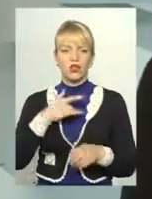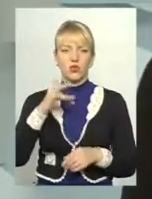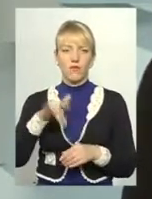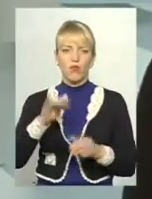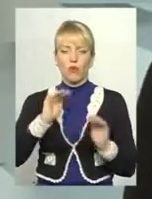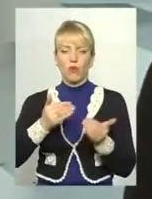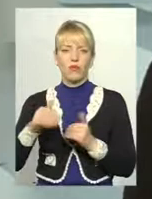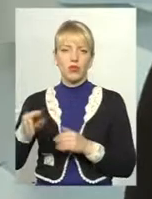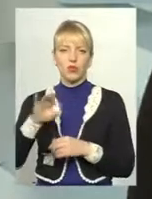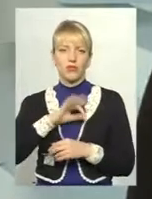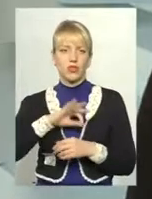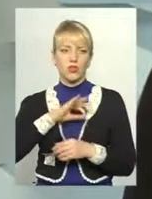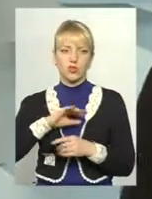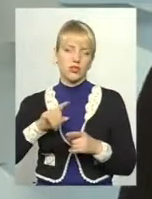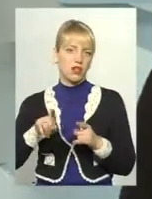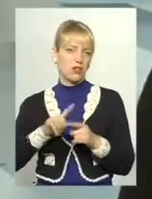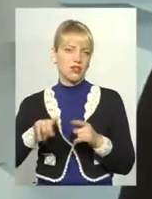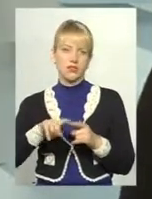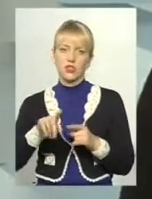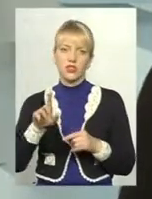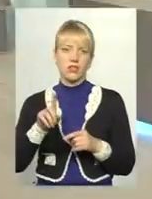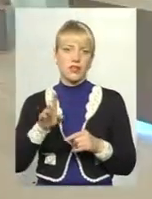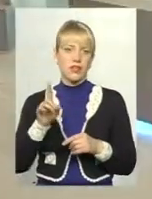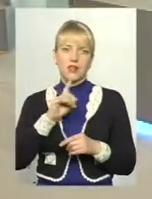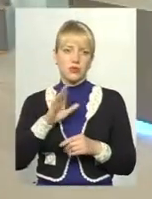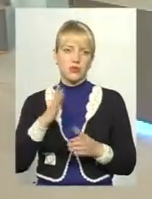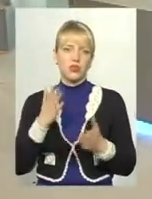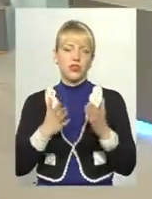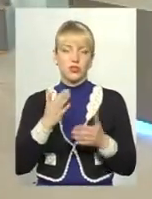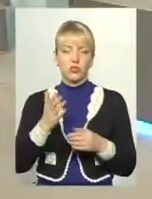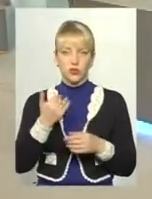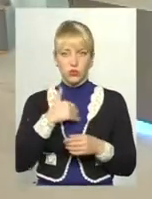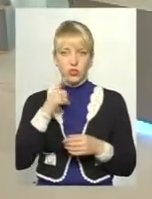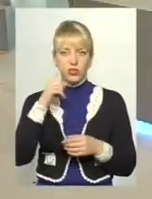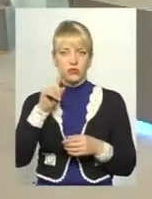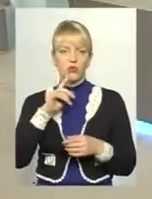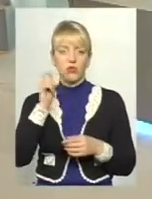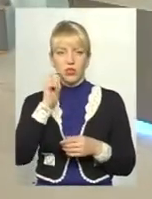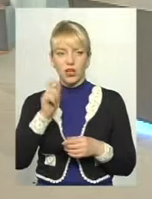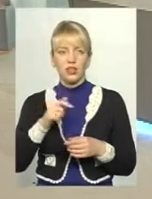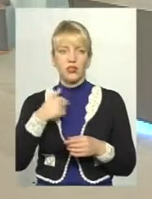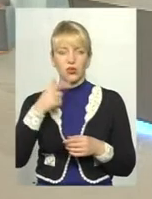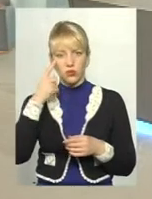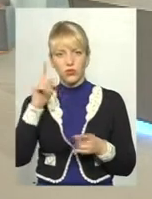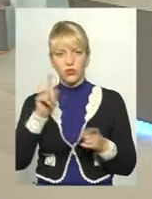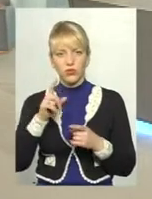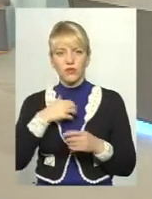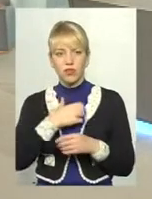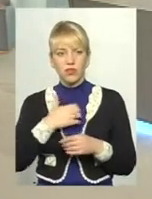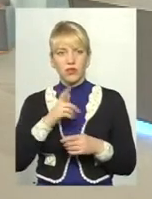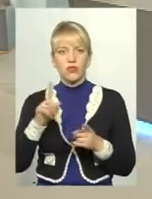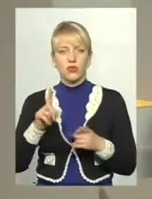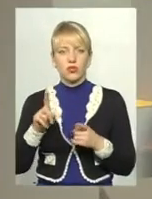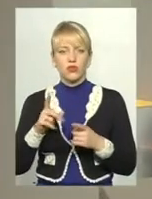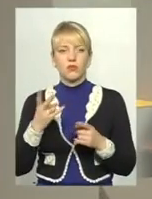обмежень щодо використання, швидше за все, що не буде. Якщо ми хочемо, щоб про нас знали в Україні, то, я думаю, що, напевно, буде важливо, коли це буде